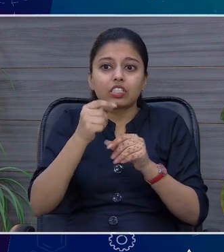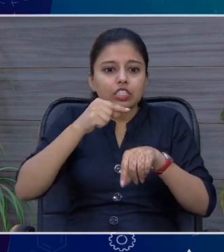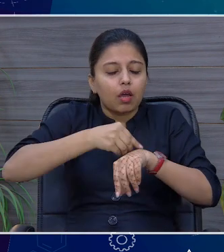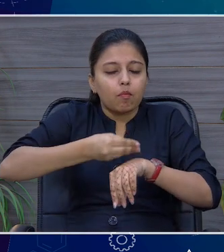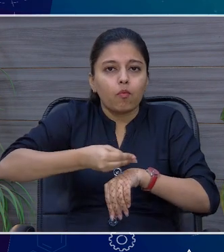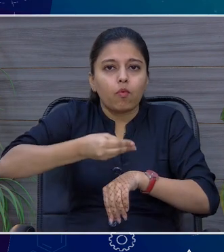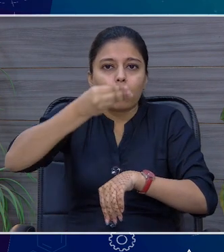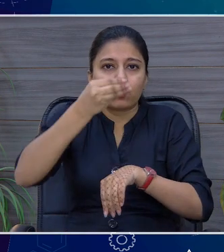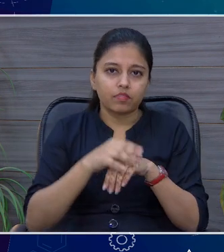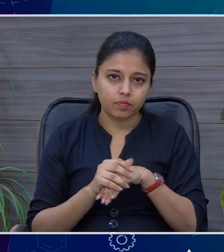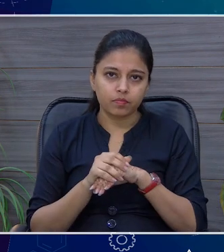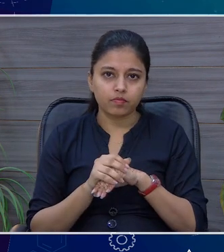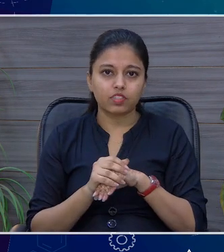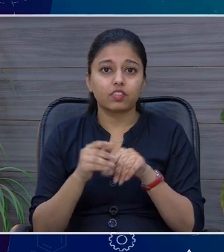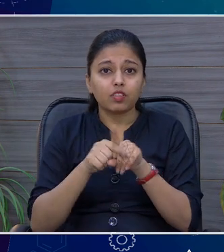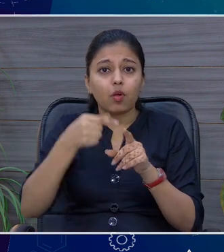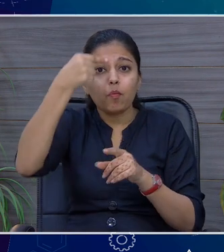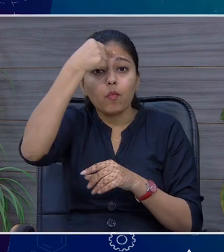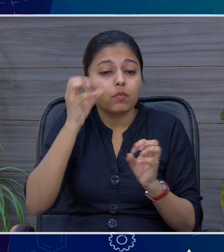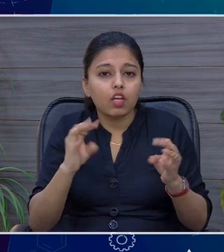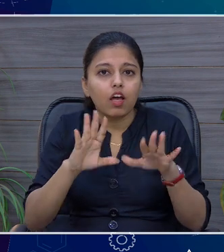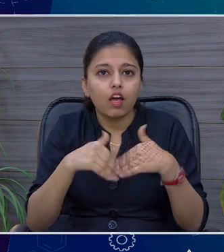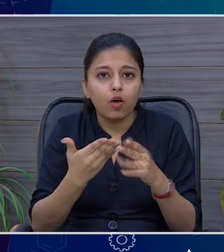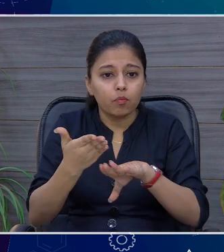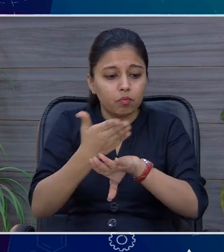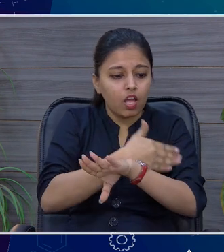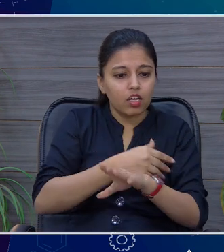और परेशानी शुरू होती है इसके